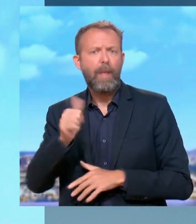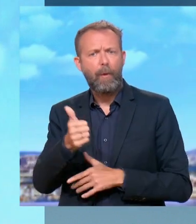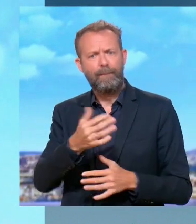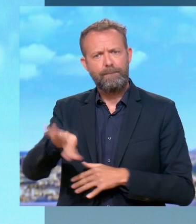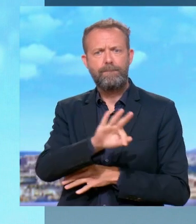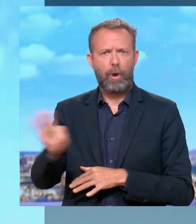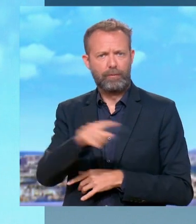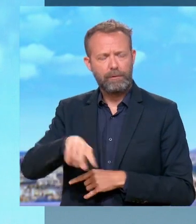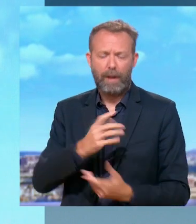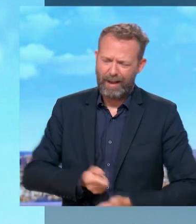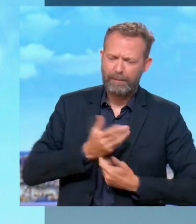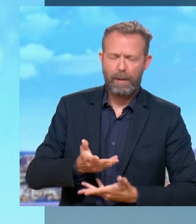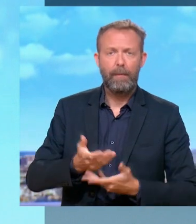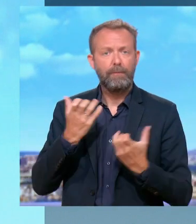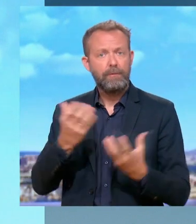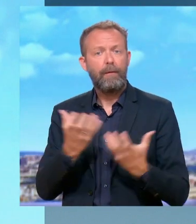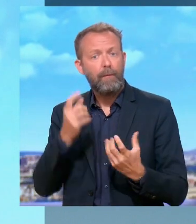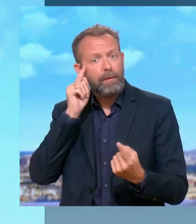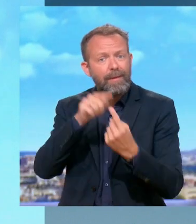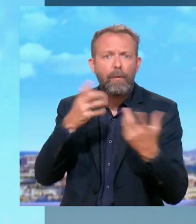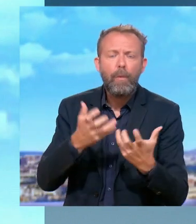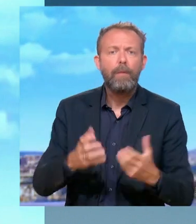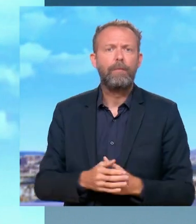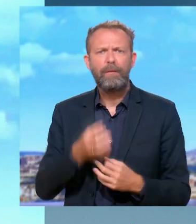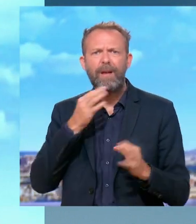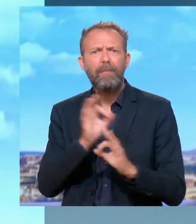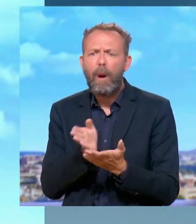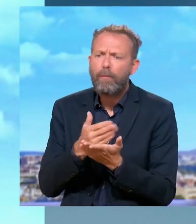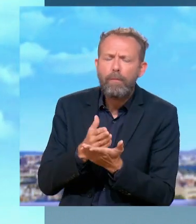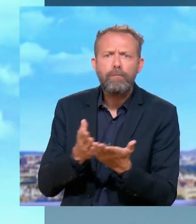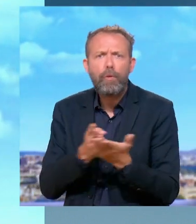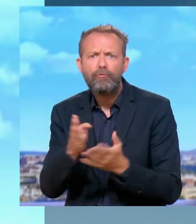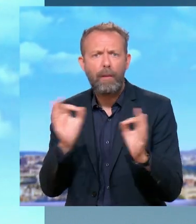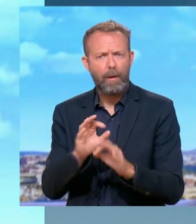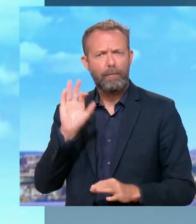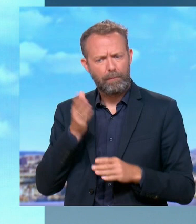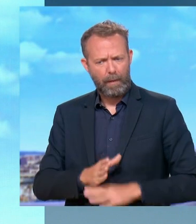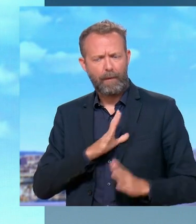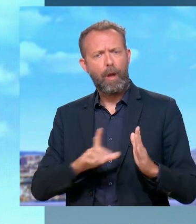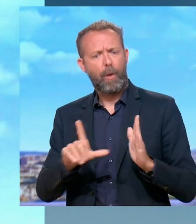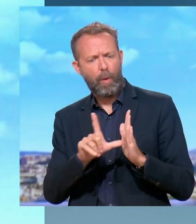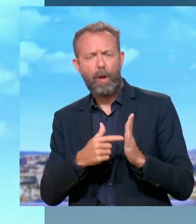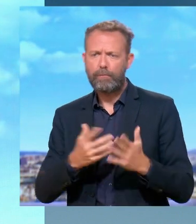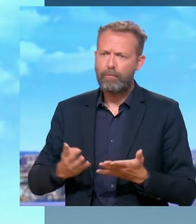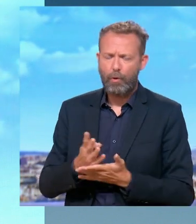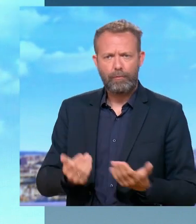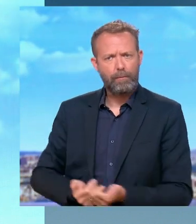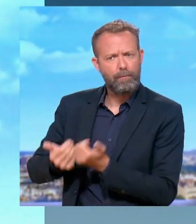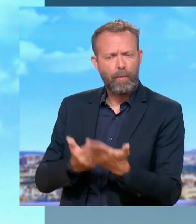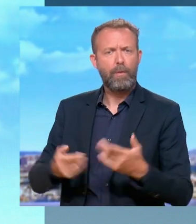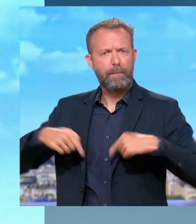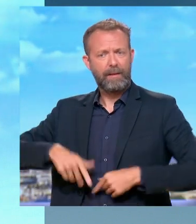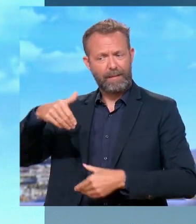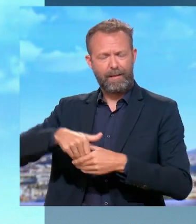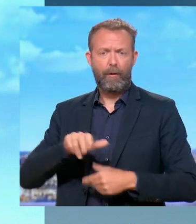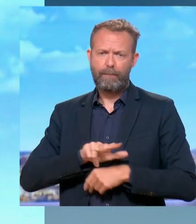et savoir où les Français veulent aller en matière migratoire. sans boussole, sans projet. Il y a un projet de loi immigration porté par Gérald Darmanin, qui